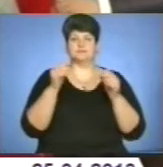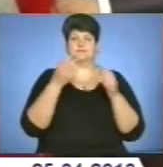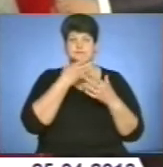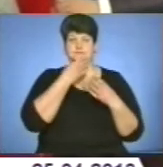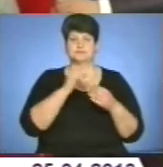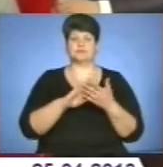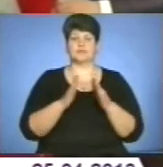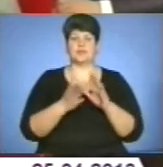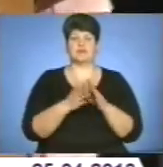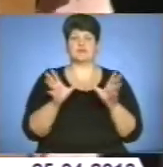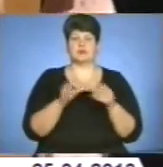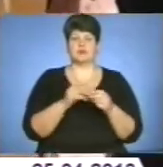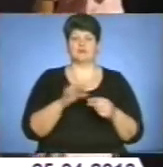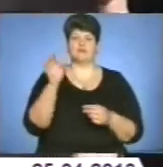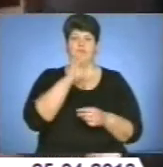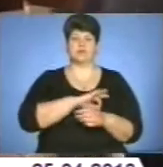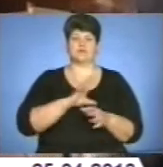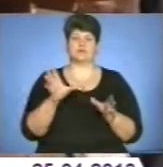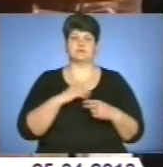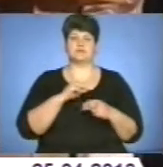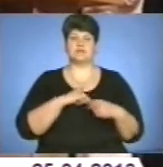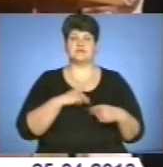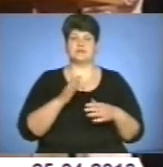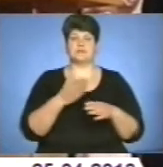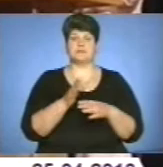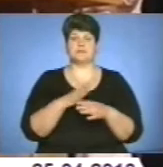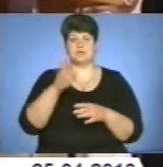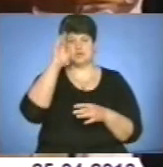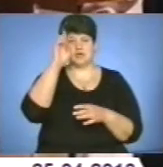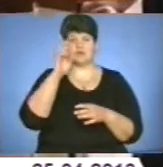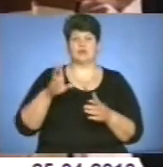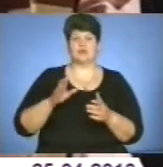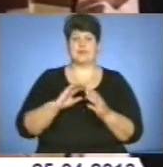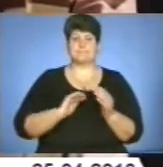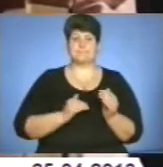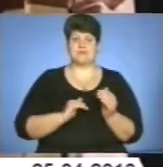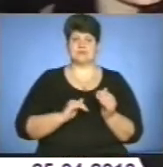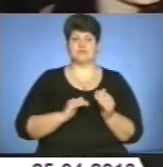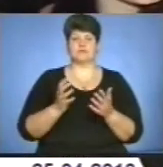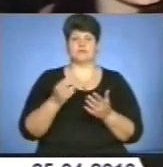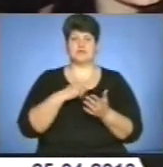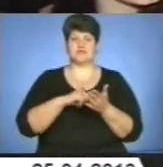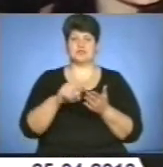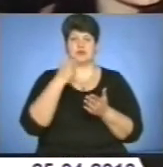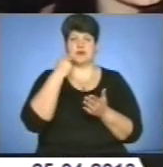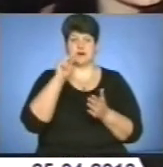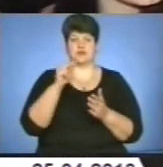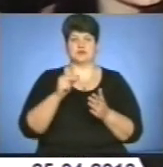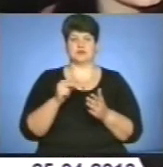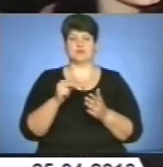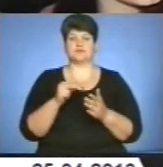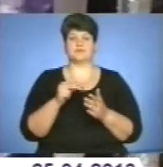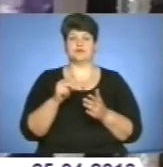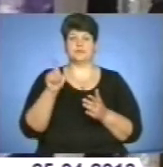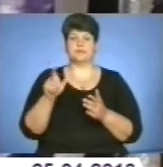взаємовигідної співпраці між державою та бізнесом і відзначення кращих здобутків платників податків. Організатори вважають,